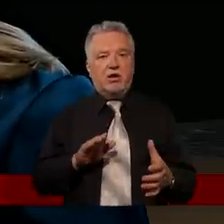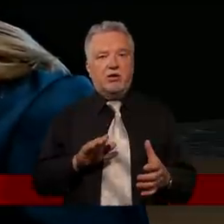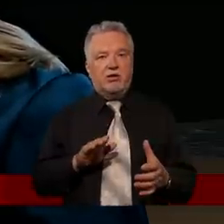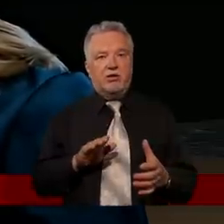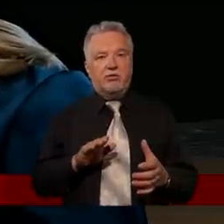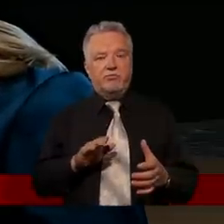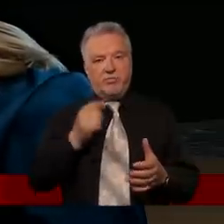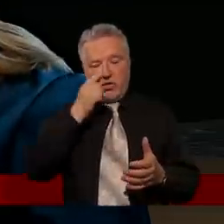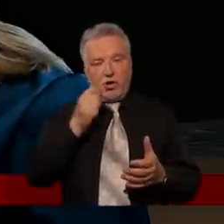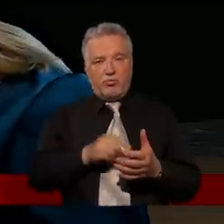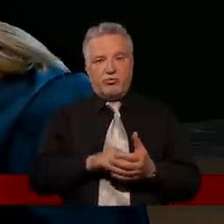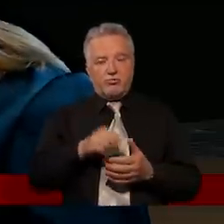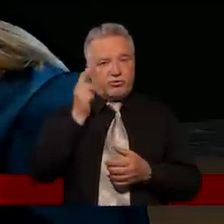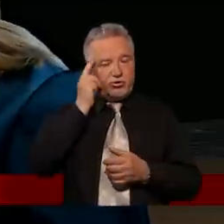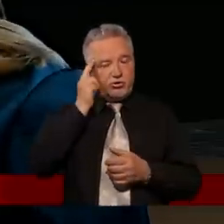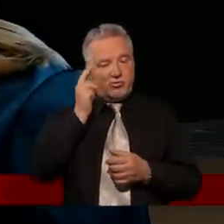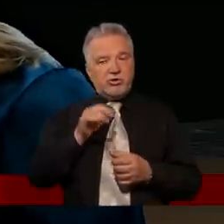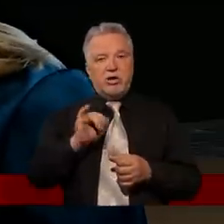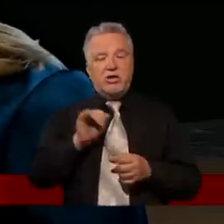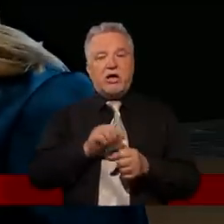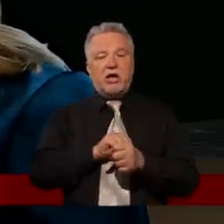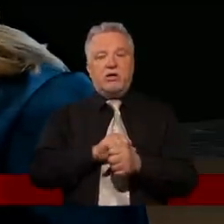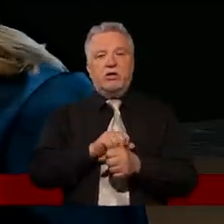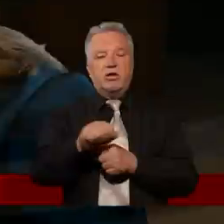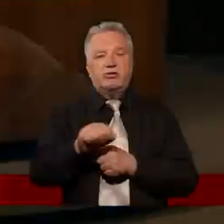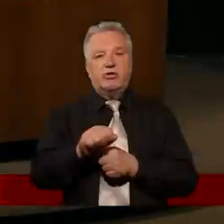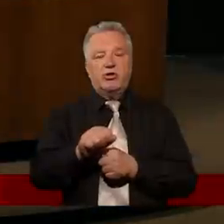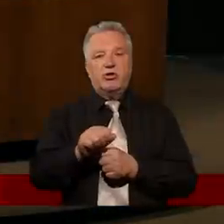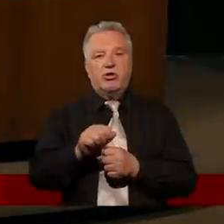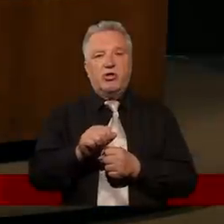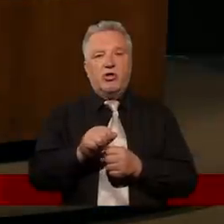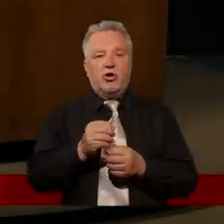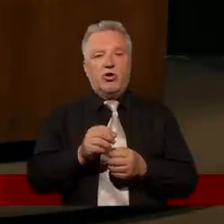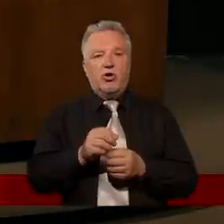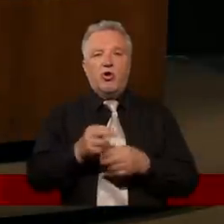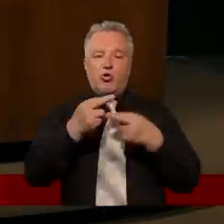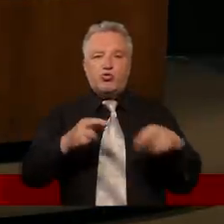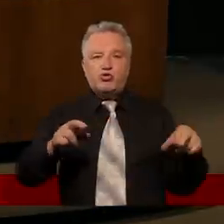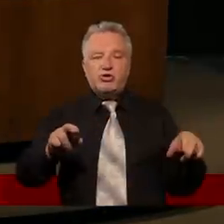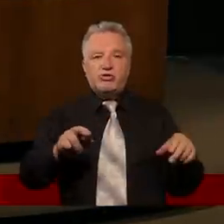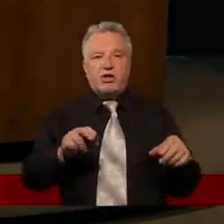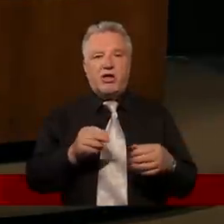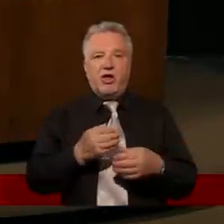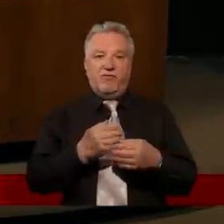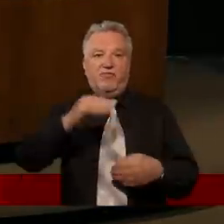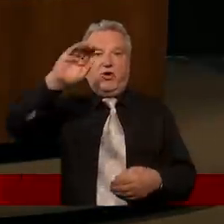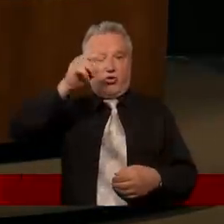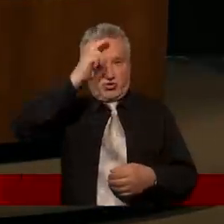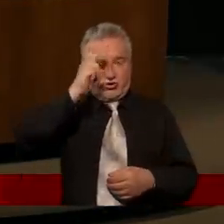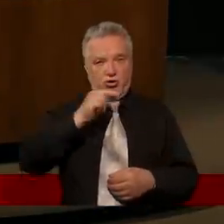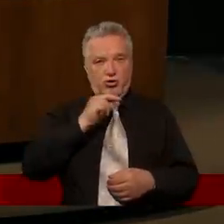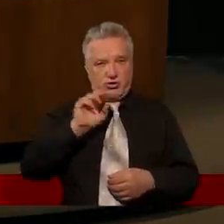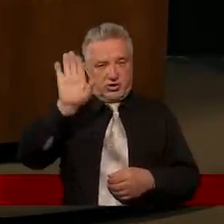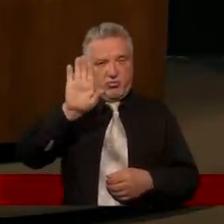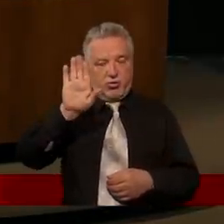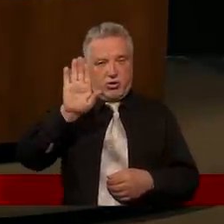jaka jest dysproporcja między mną a Bogiem, albo jakiego mam ojca. Jakiego mam ojca i w kontekście jego